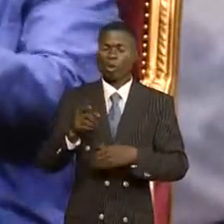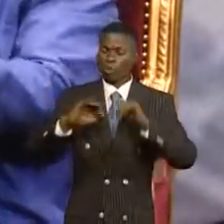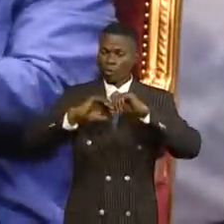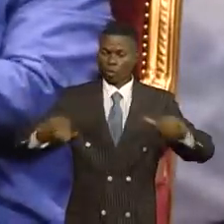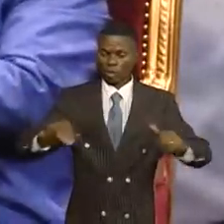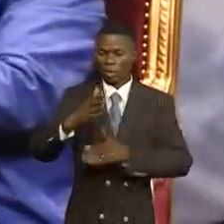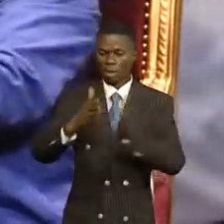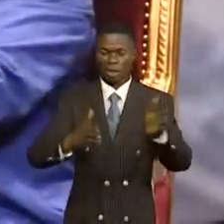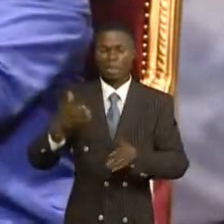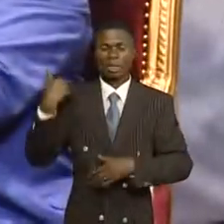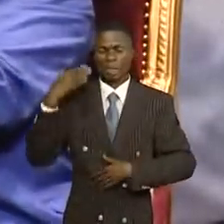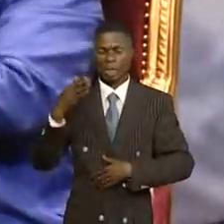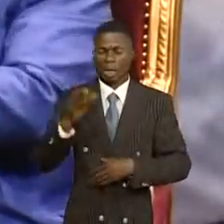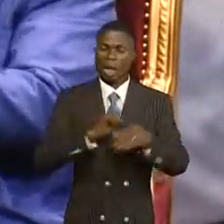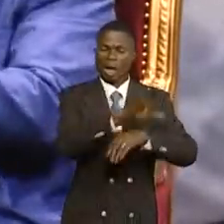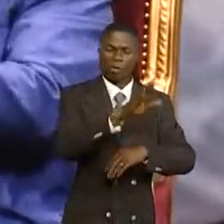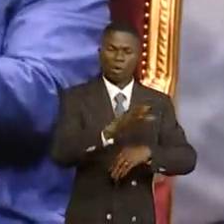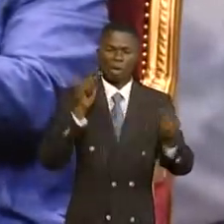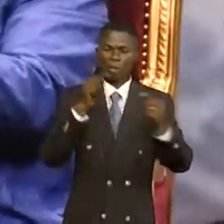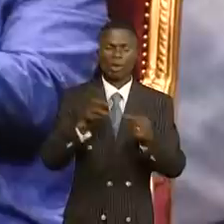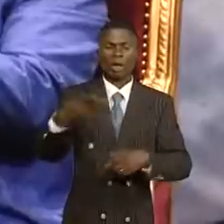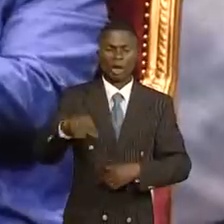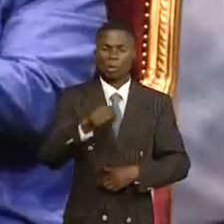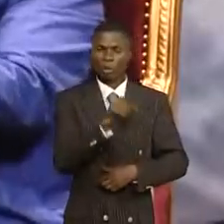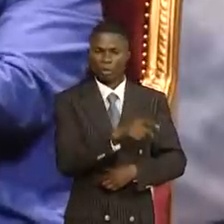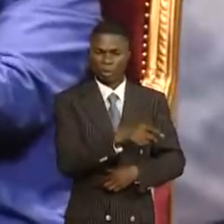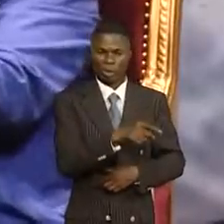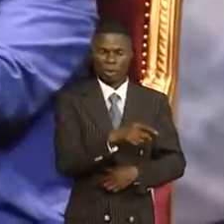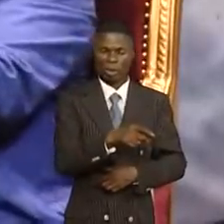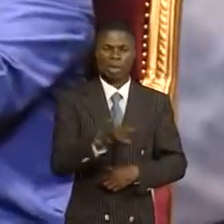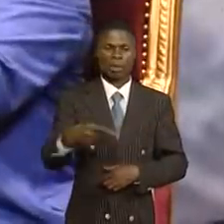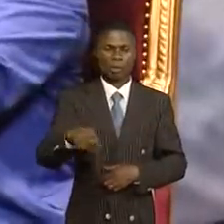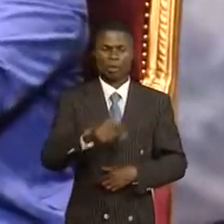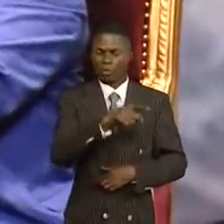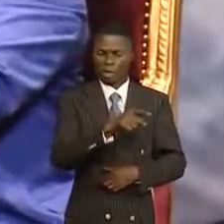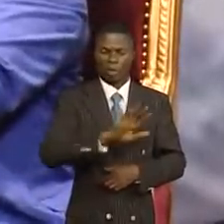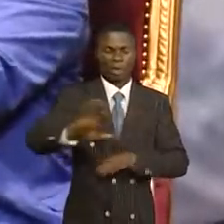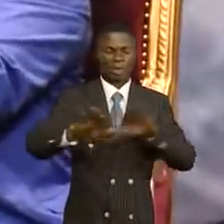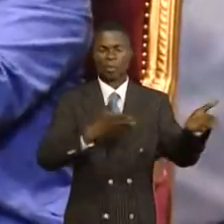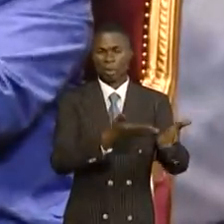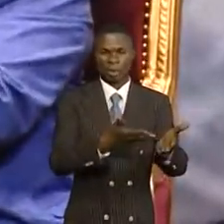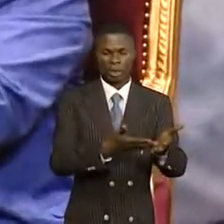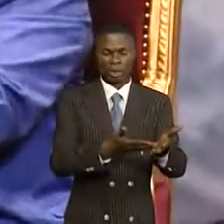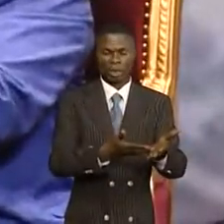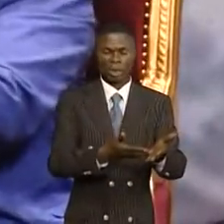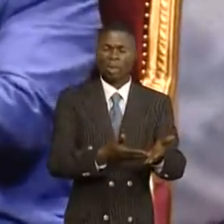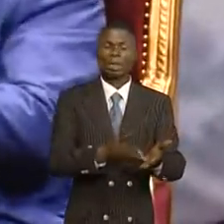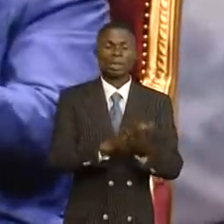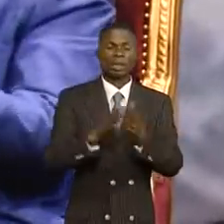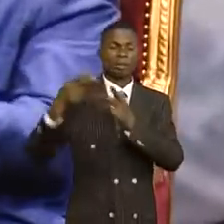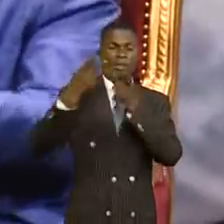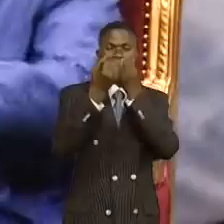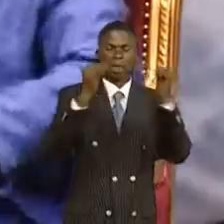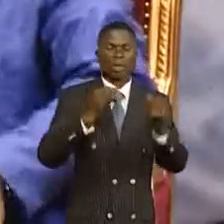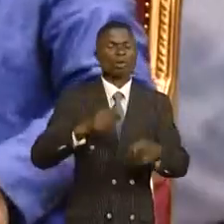pour les orienter vers les entités déconcentrées ou décentralisées, vous